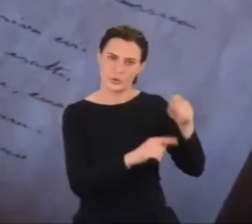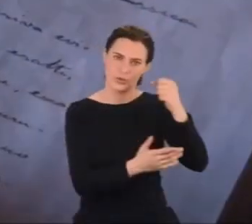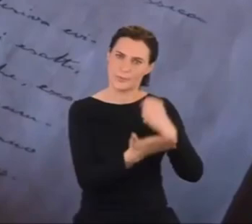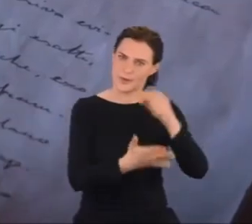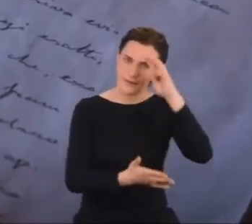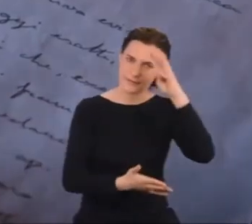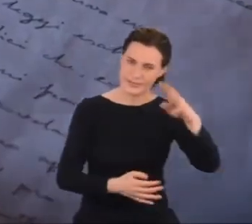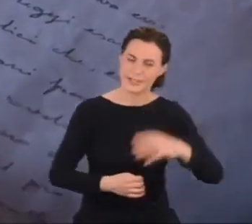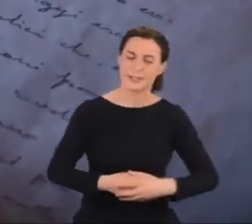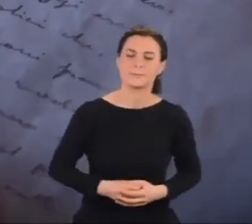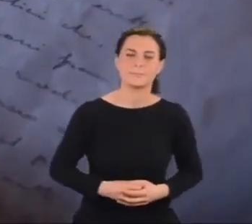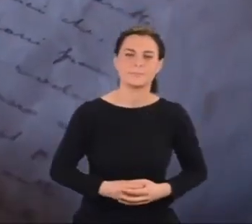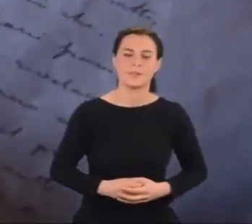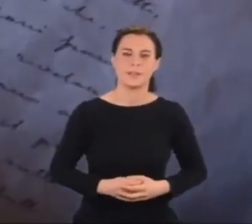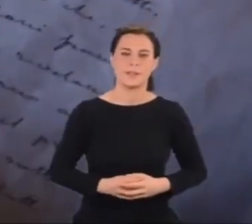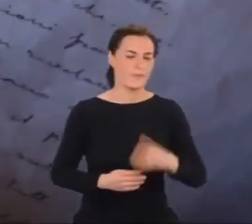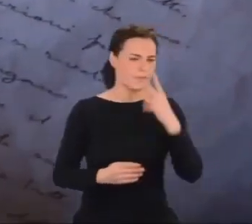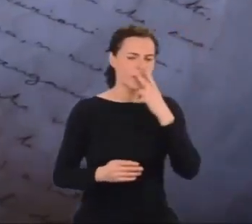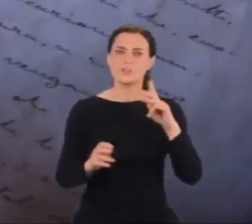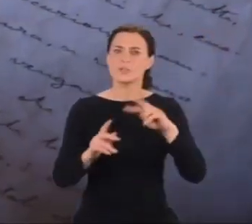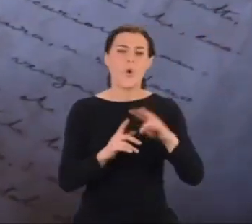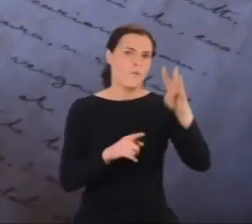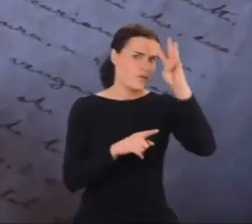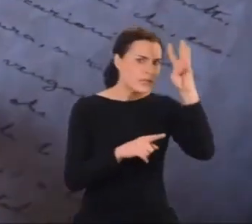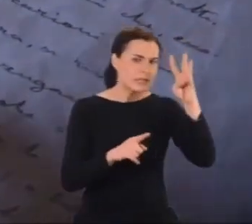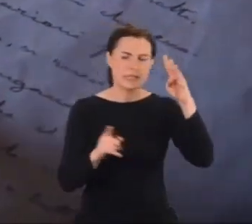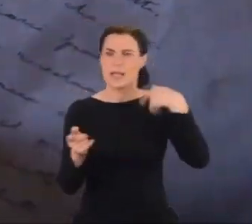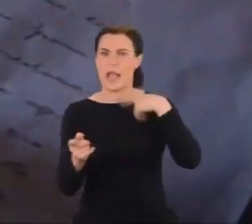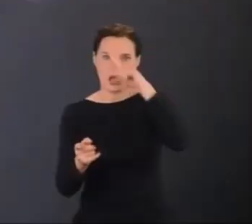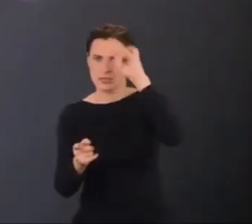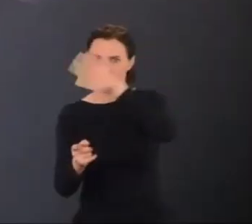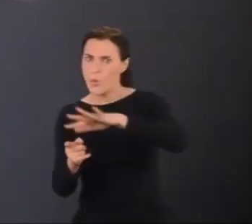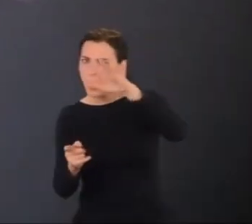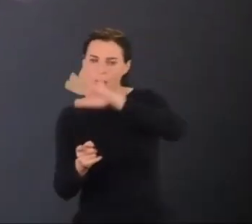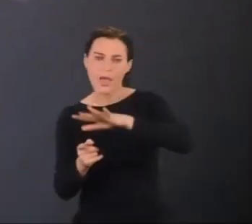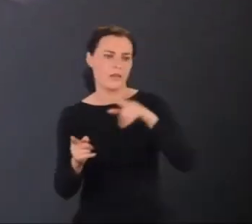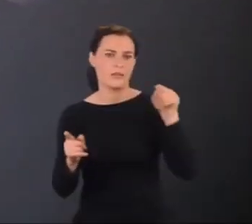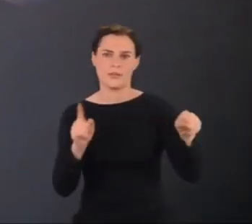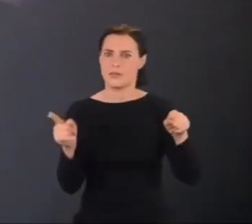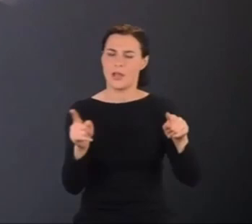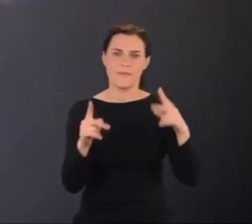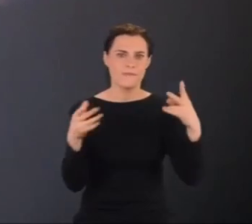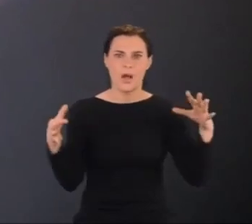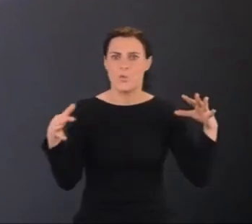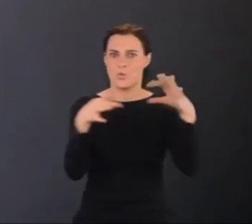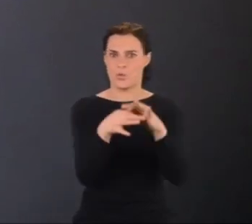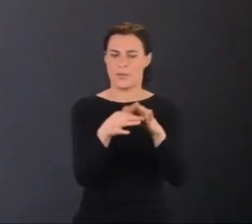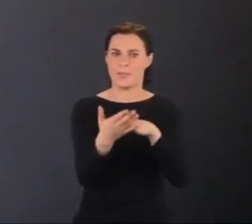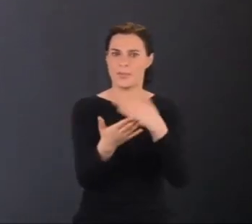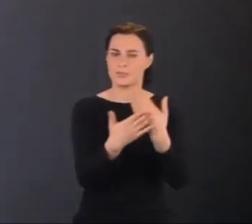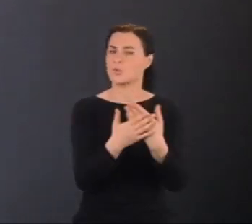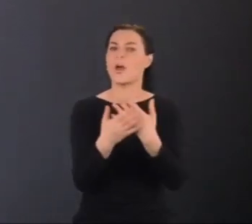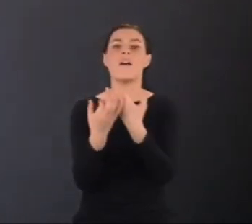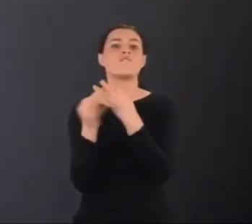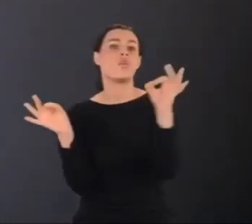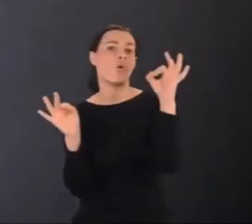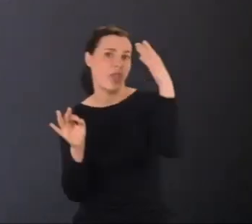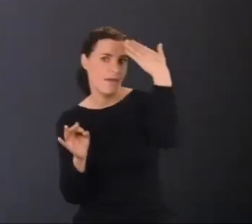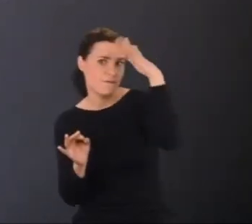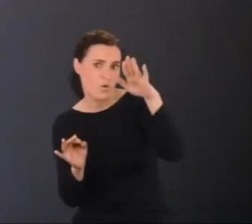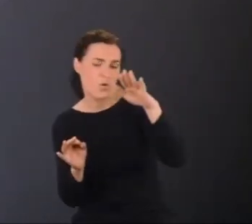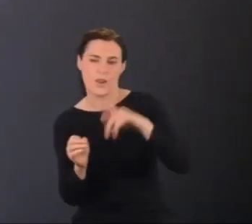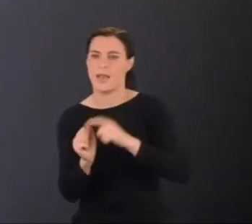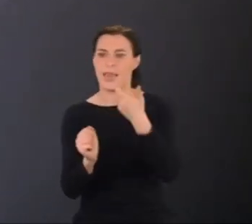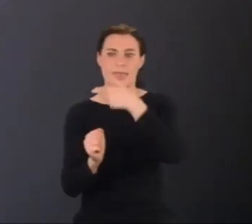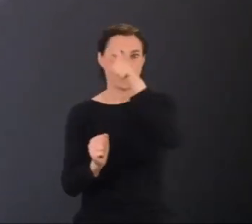Widać, że łączy słownictwo z obu dziedzin. Używa pojęć takich, jak wolna wola, jednostka